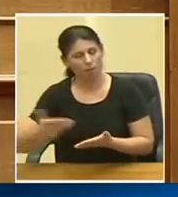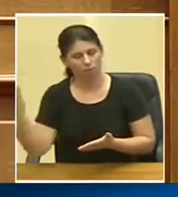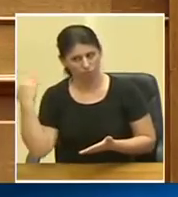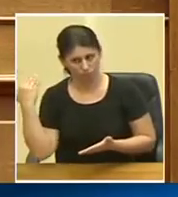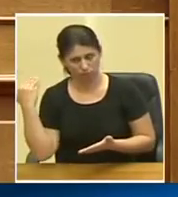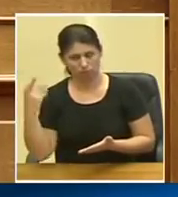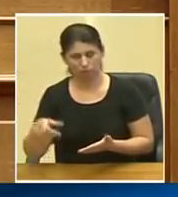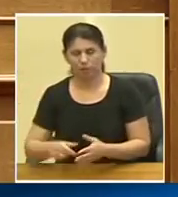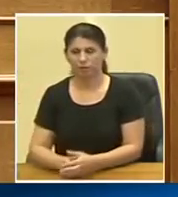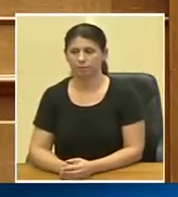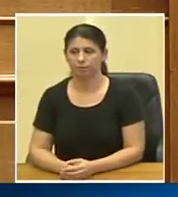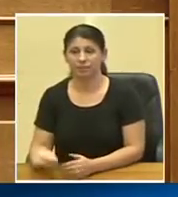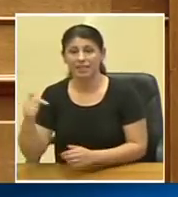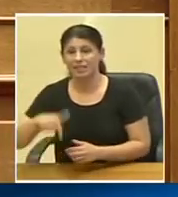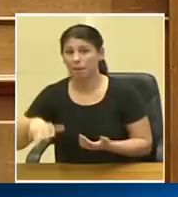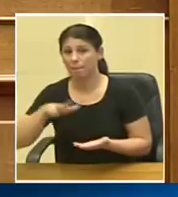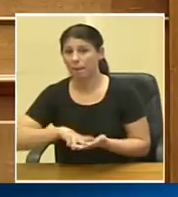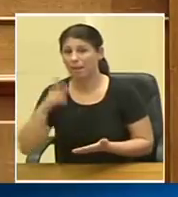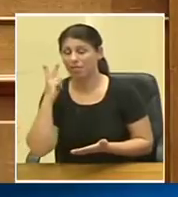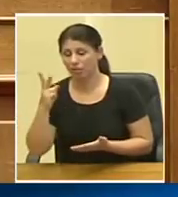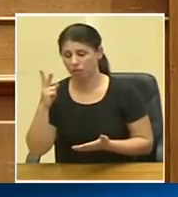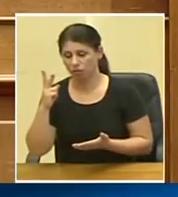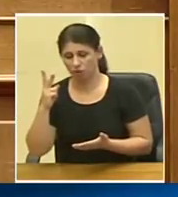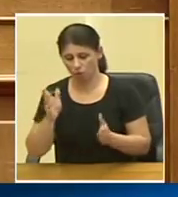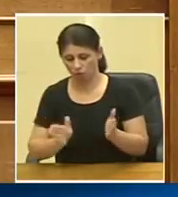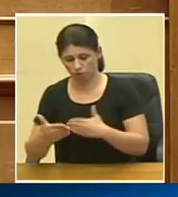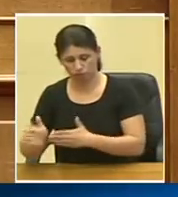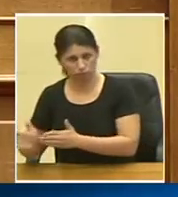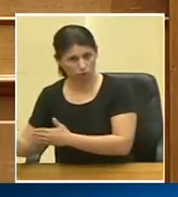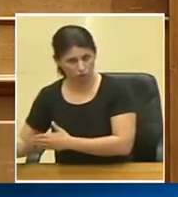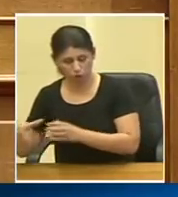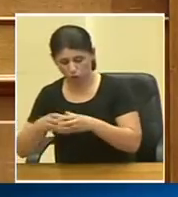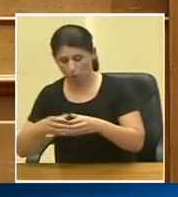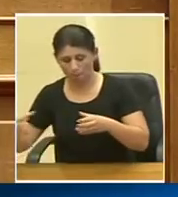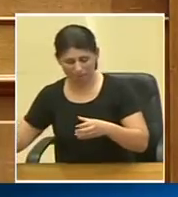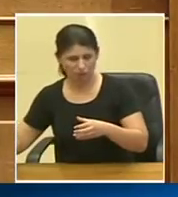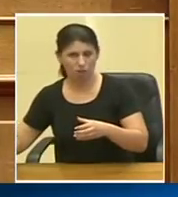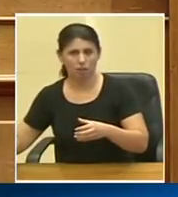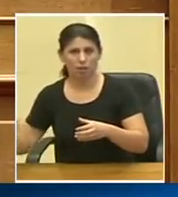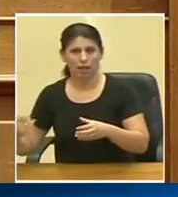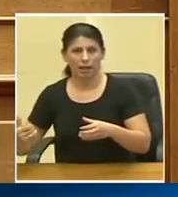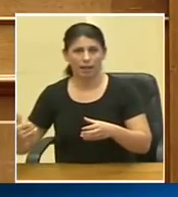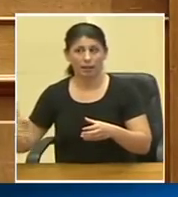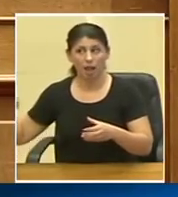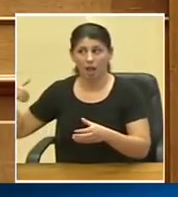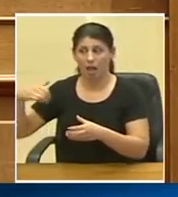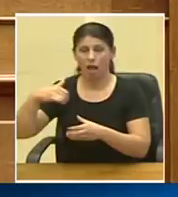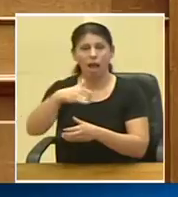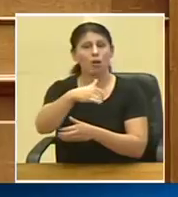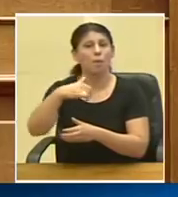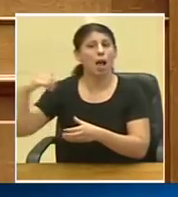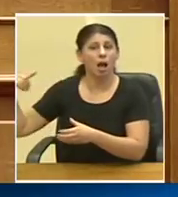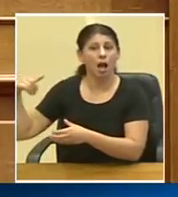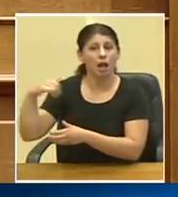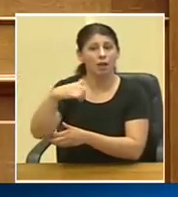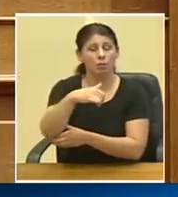Σήμερα λοιπόν κυρώνουμε δύο κομμάτια που αφορούν τις αεροδιακομιδές του ΕΚΑΒ, τα